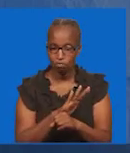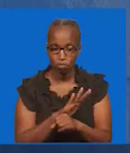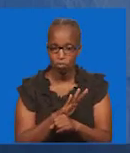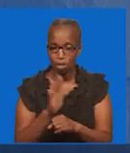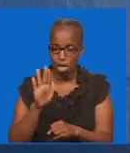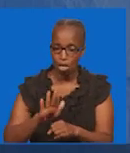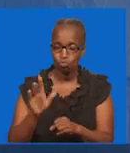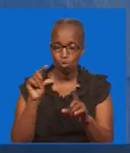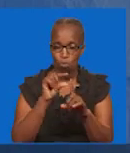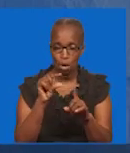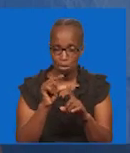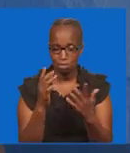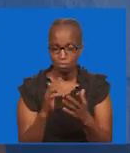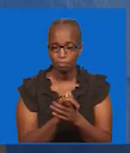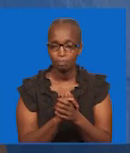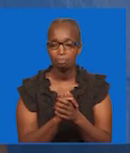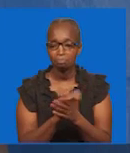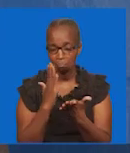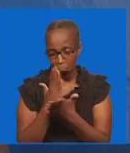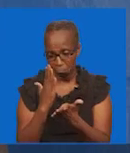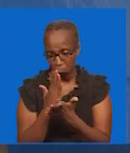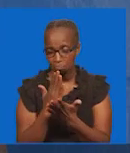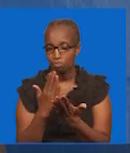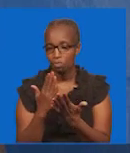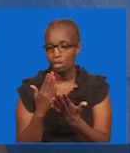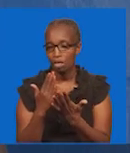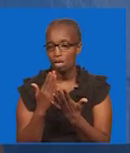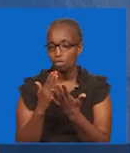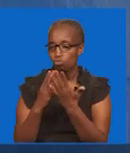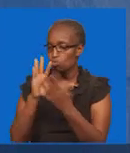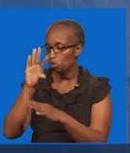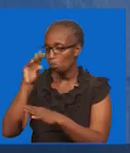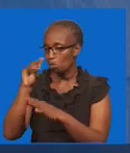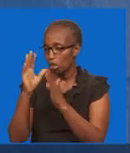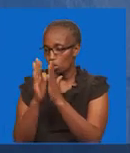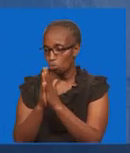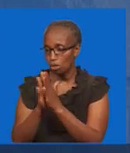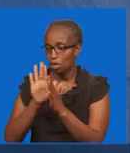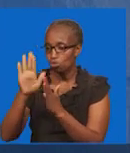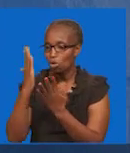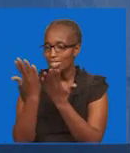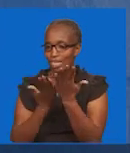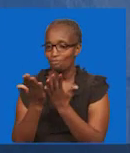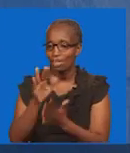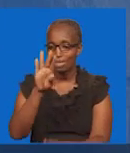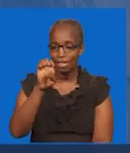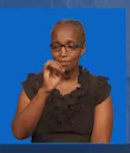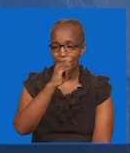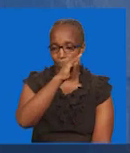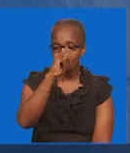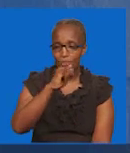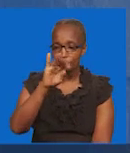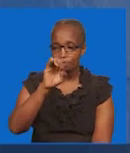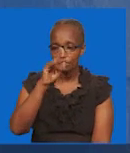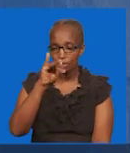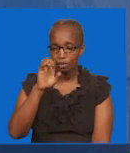kuwa makini Katika usia wako Nikweli buwana uliangia Na mtumishi wako Ezekieli Na ukamuambia Kwa mba kama kuna